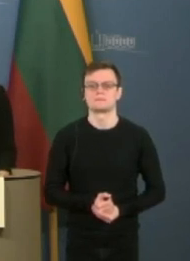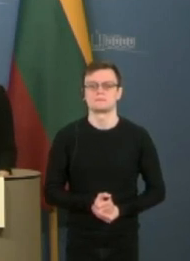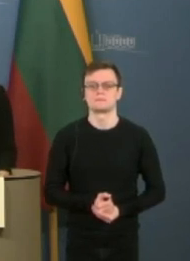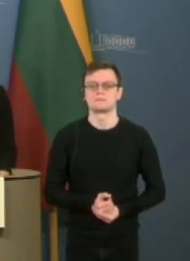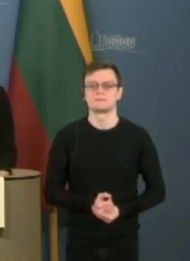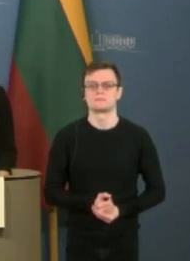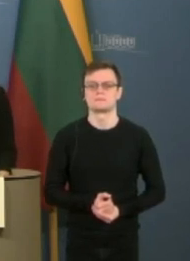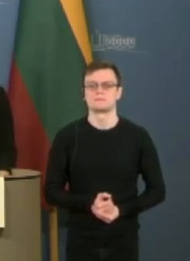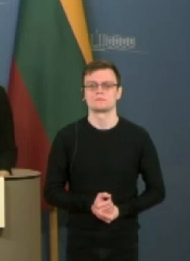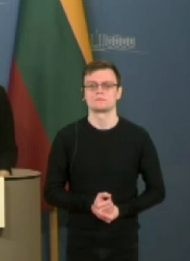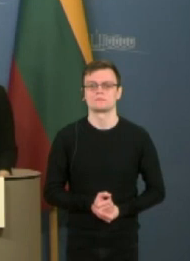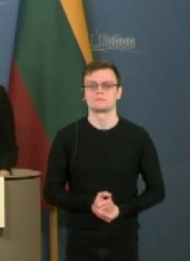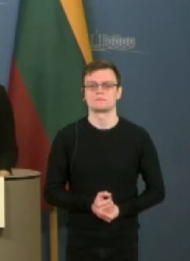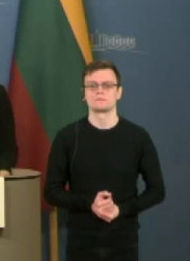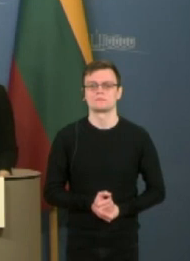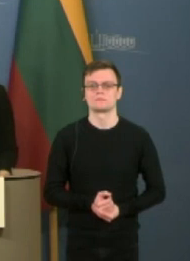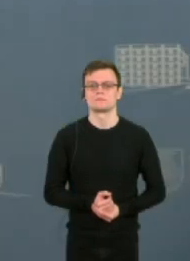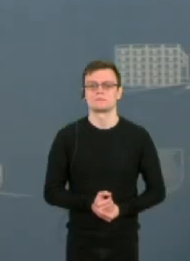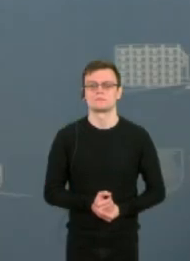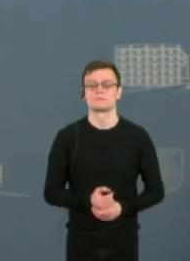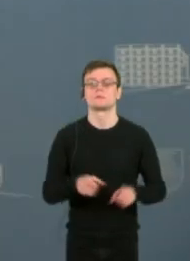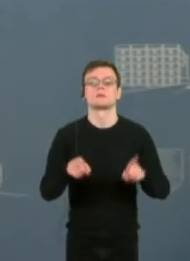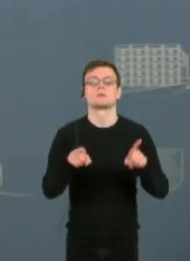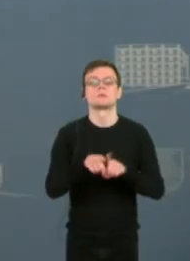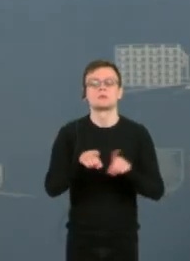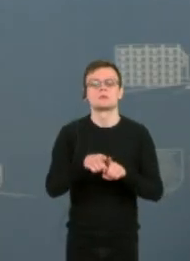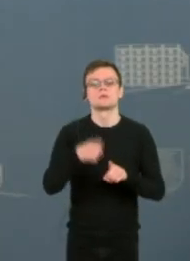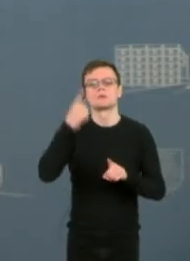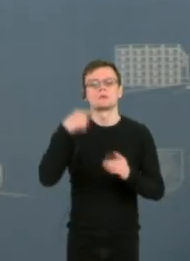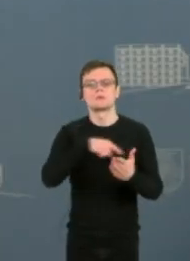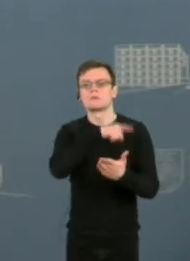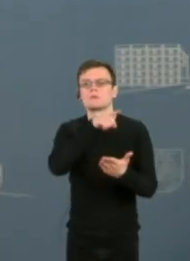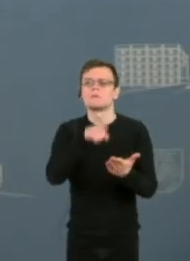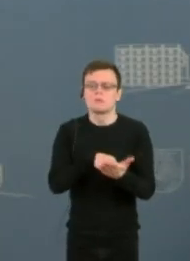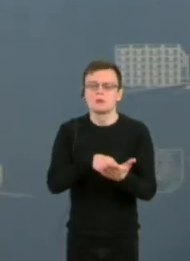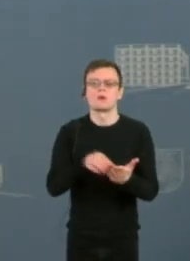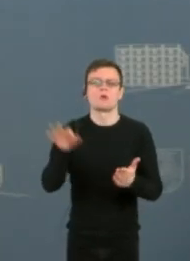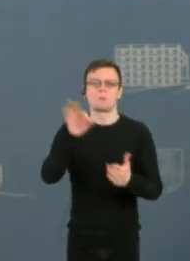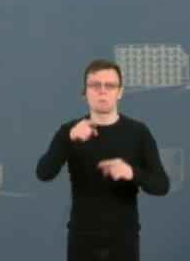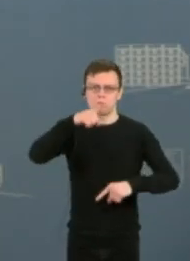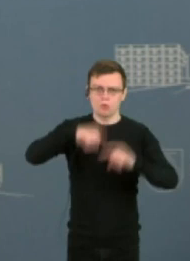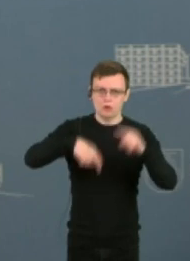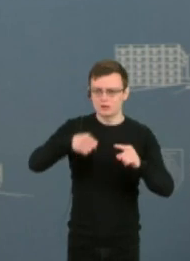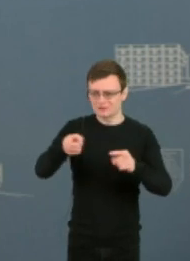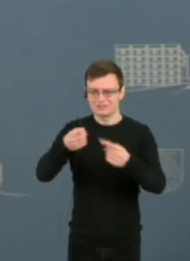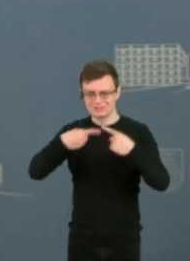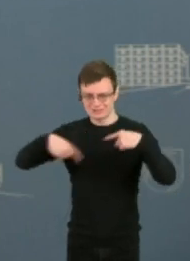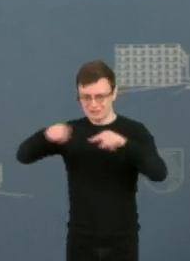Redaktorius paklausta, mes darinsime savo politiką šioje sreityje.